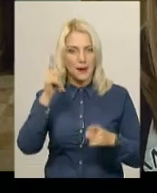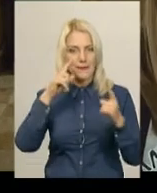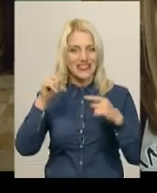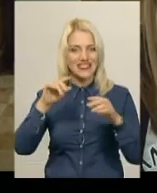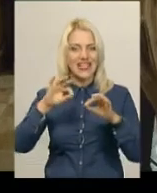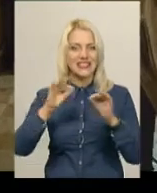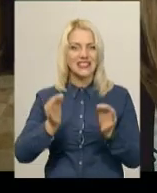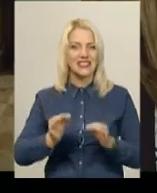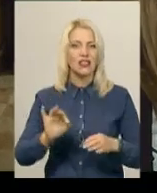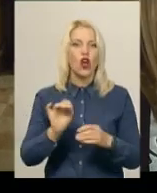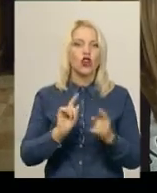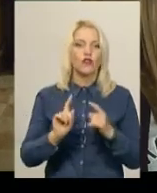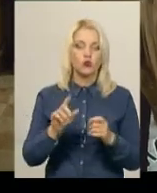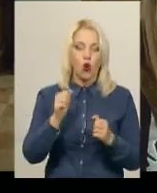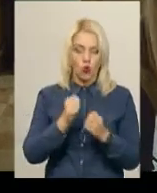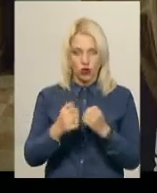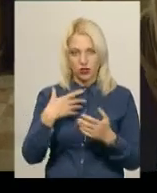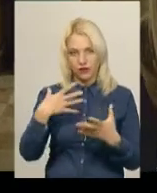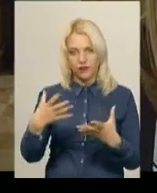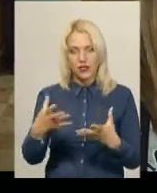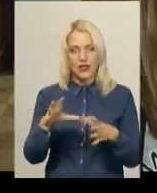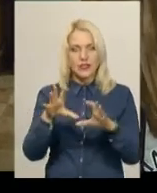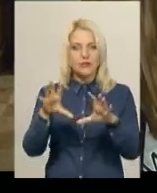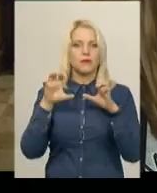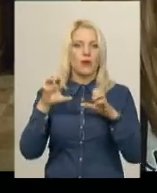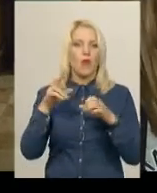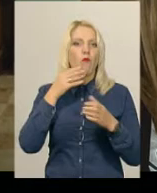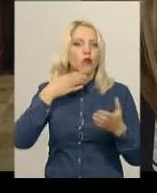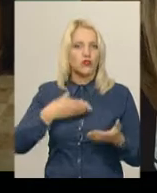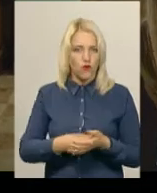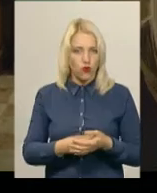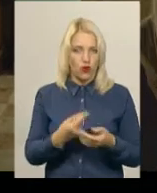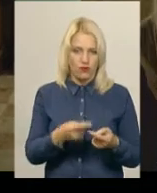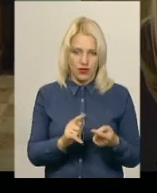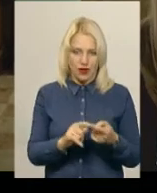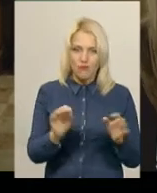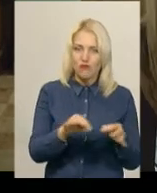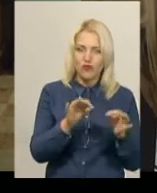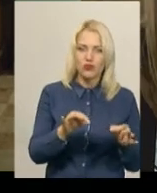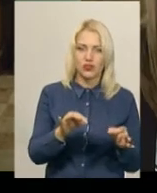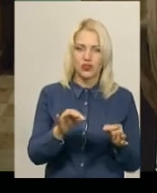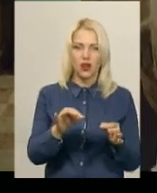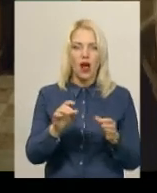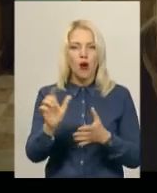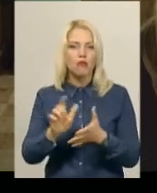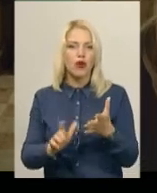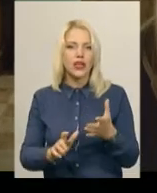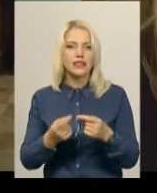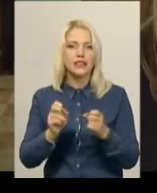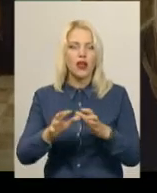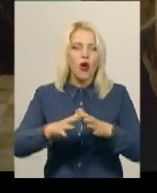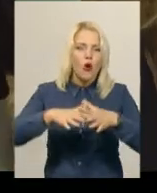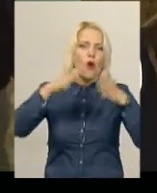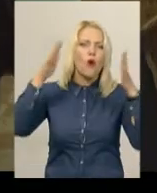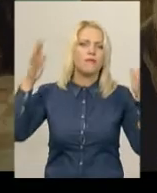проінтерпретувати по-своєму. Тому що, ви знаєте, поезія, музика, візуальна – це такі дуже об'ємні